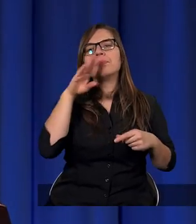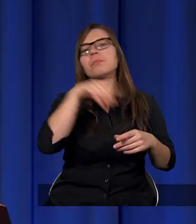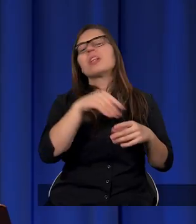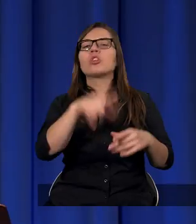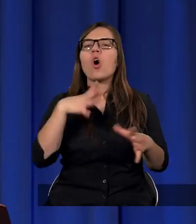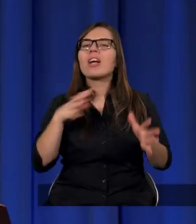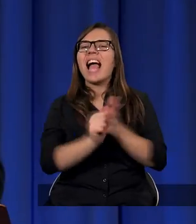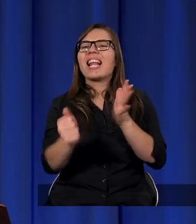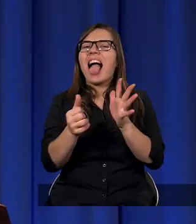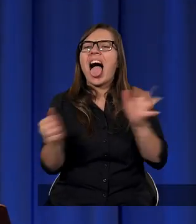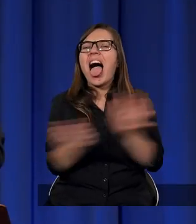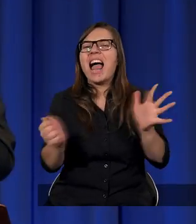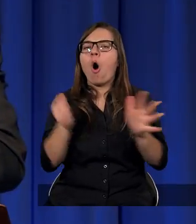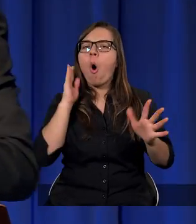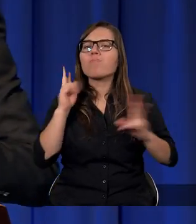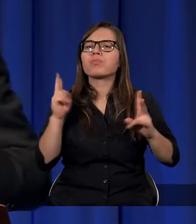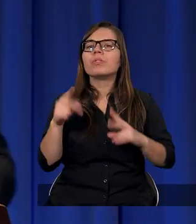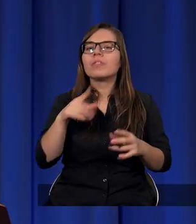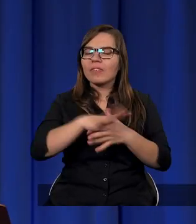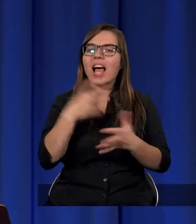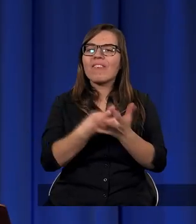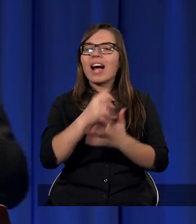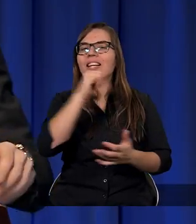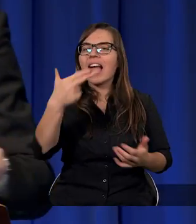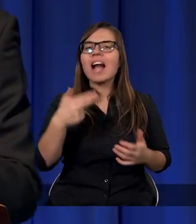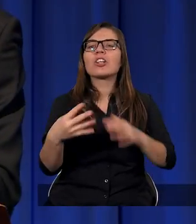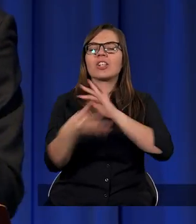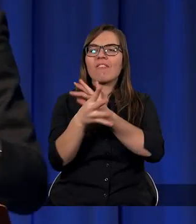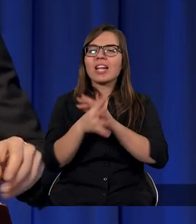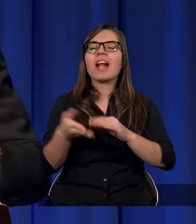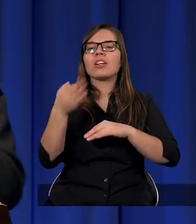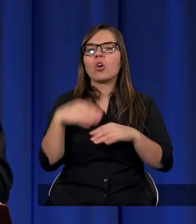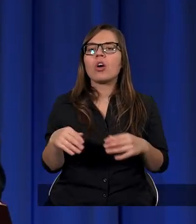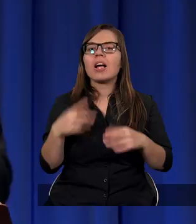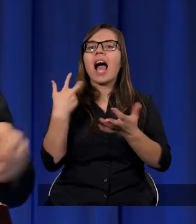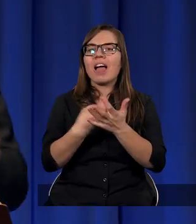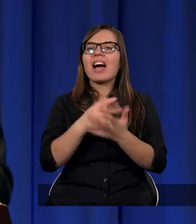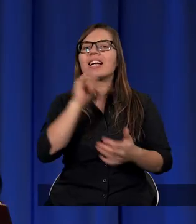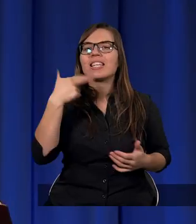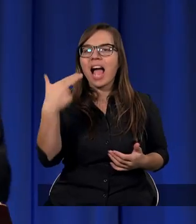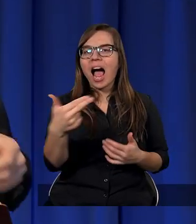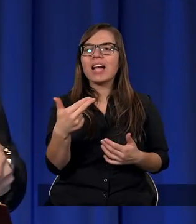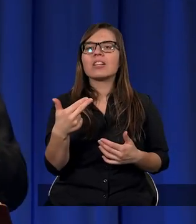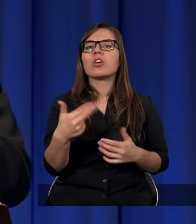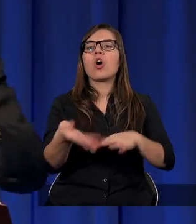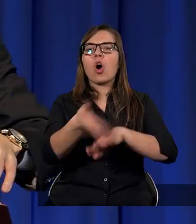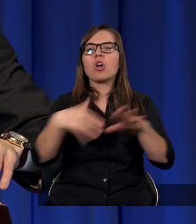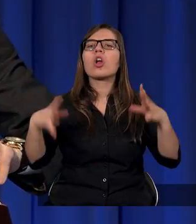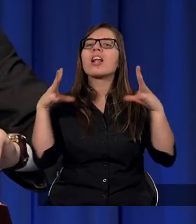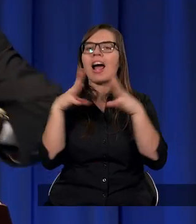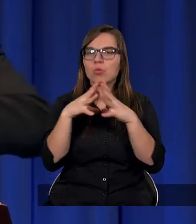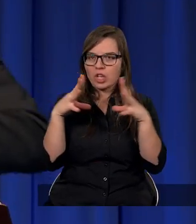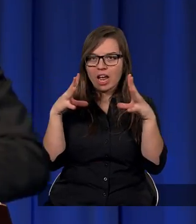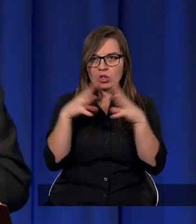echo tego, co jest napisane w Ewangelii Jana, dziesiąty rozdział, może otwórzmy tam. Ewangelia Jana, rozdział